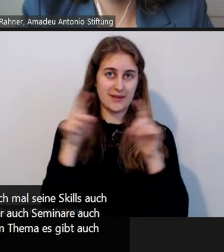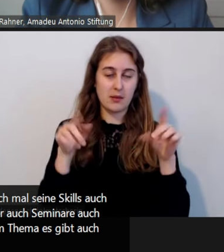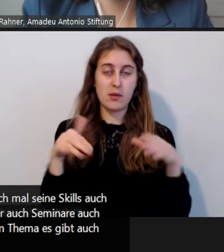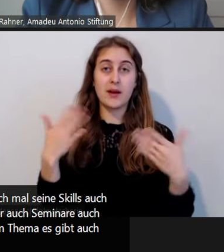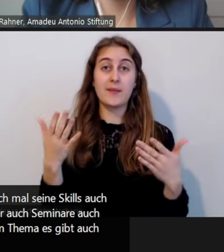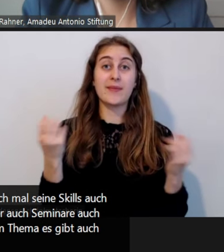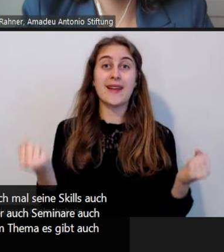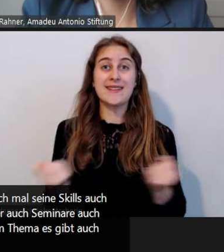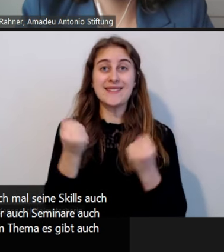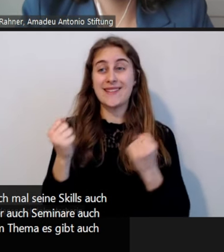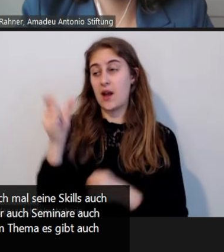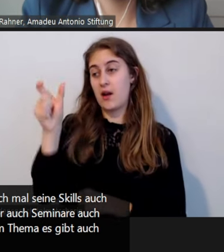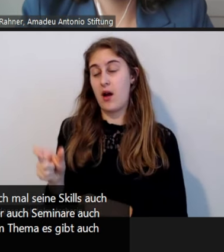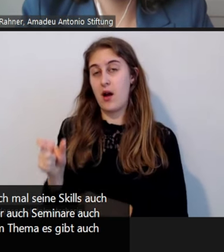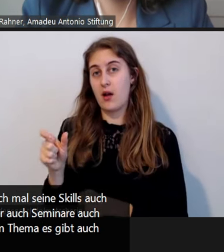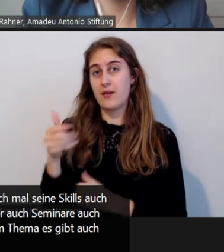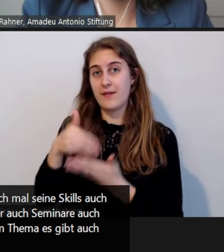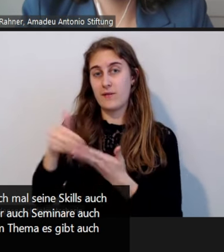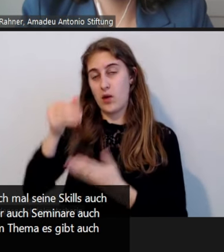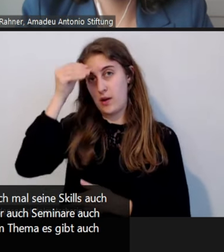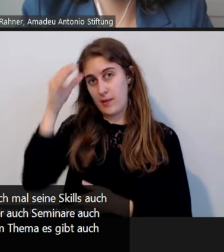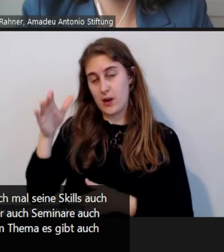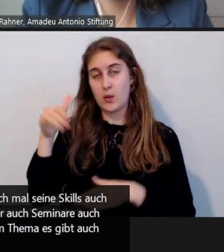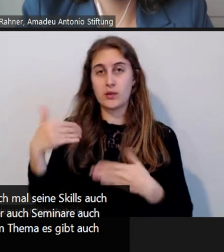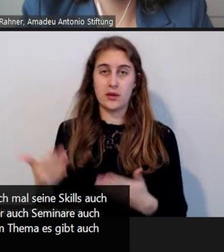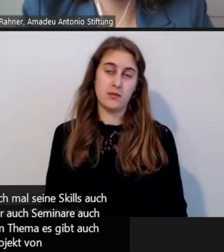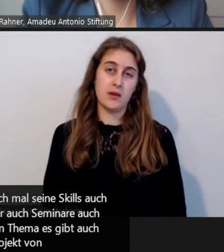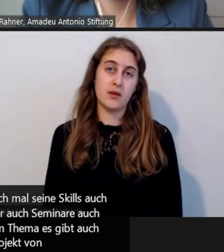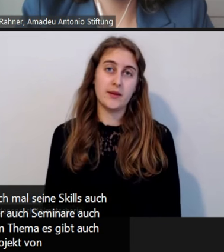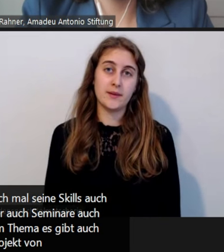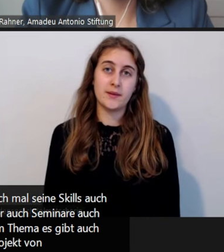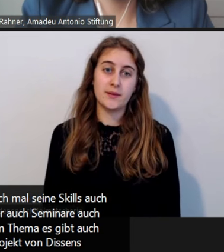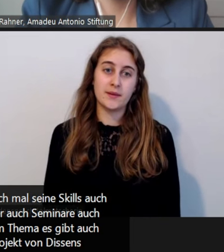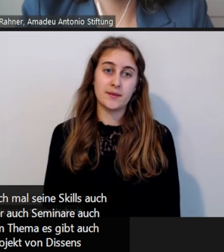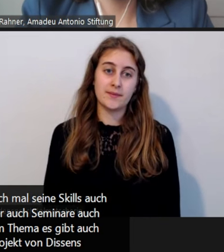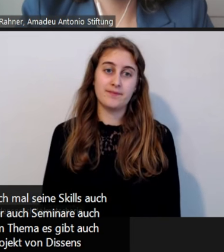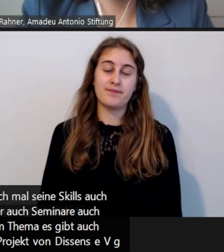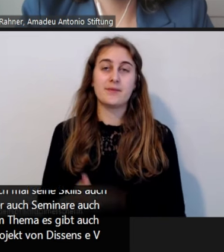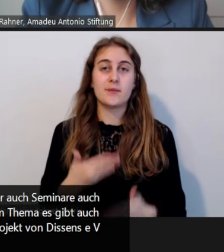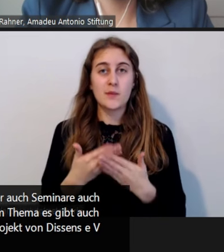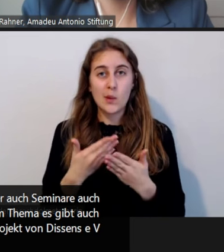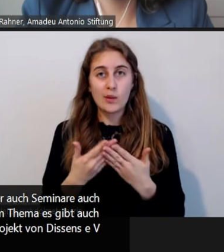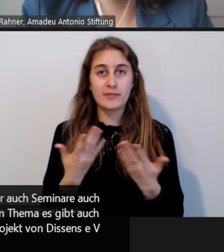-Fortbildung, die in diesem Projekt von Dissens e.V. gemacht wird.